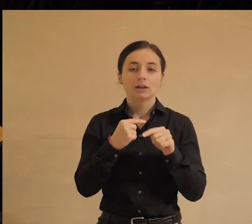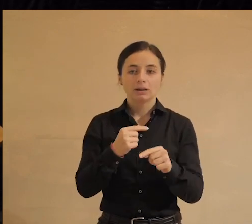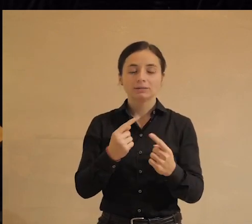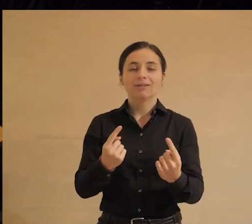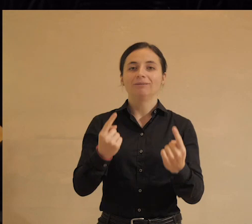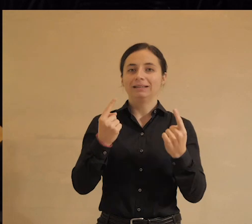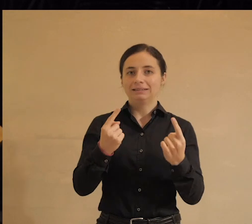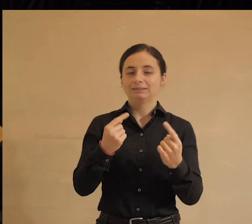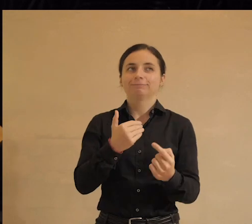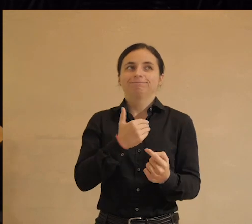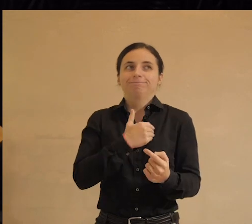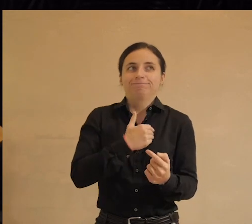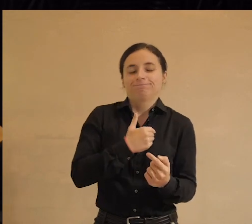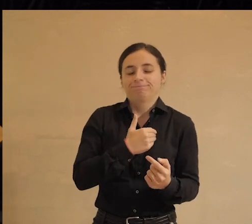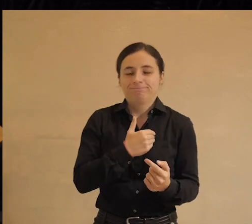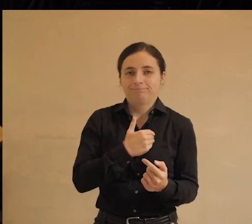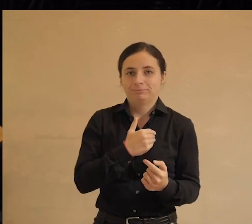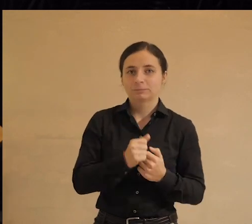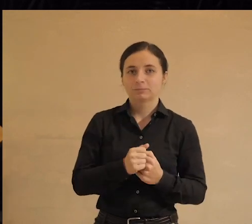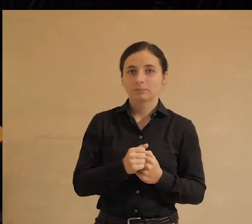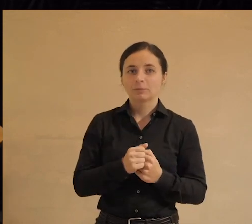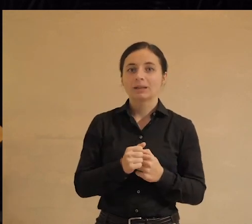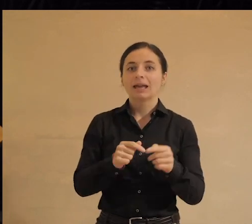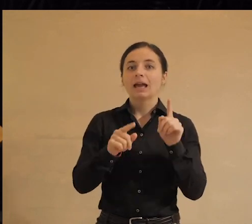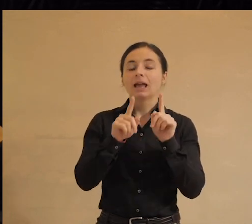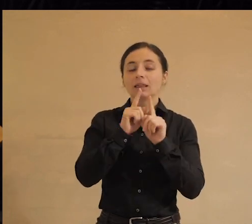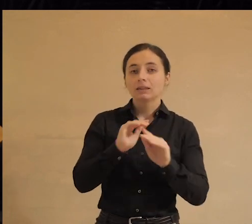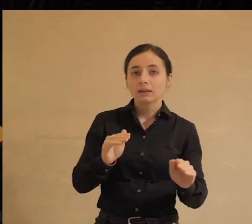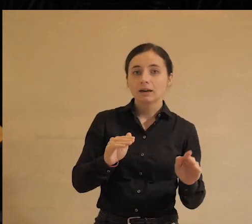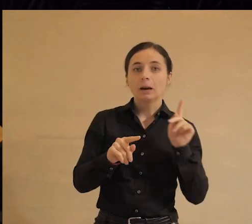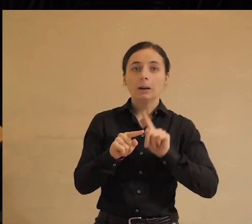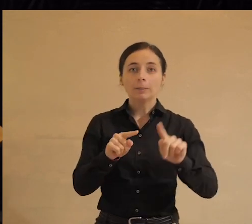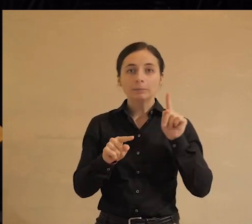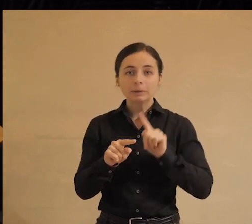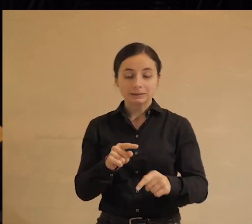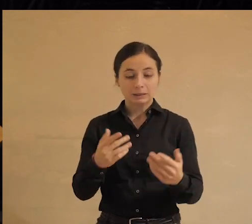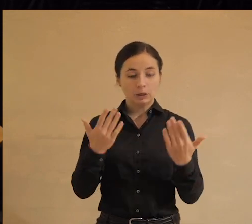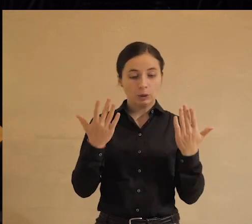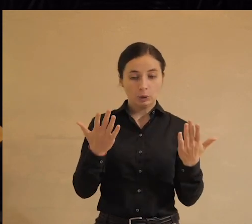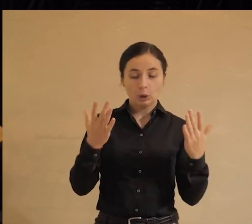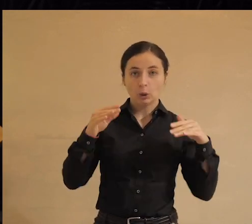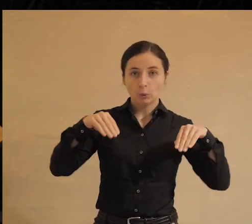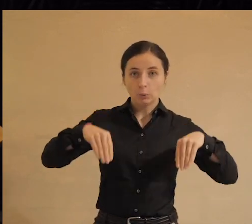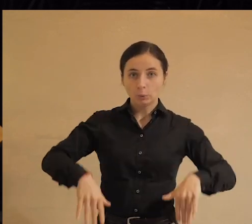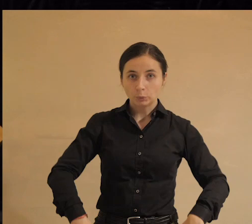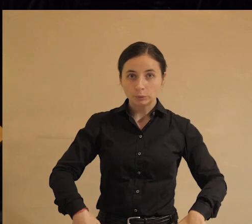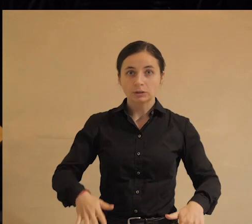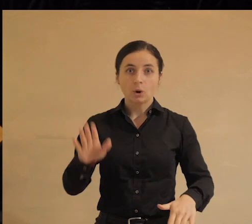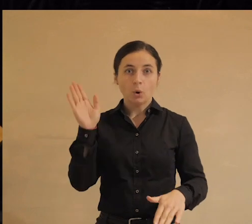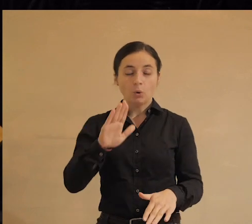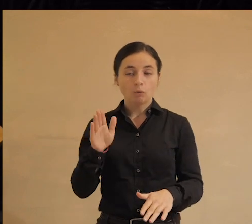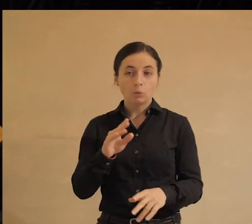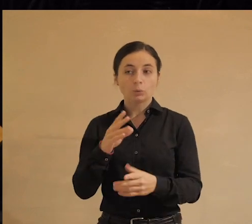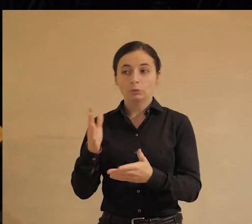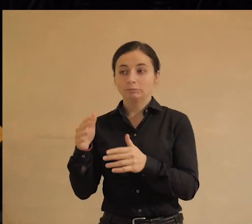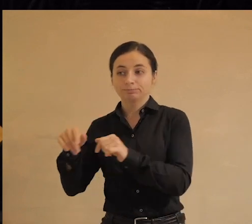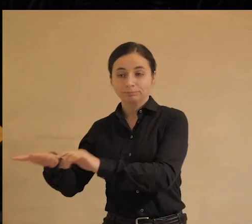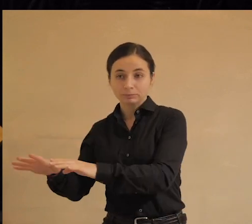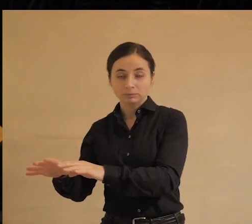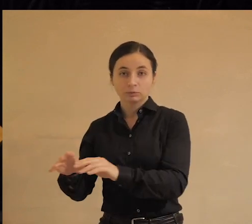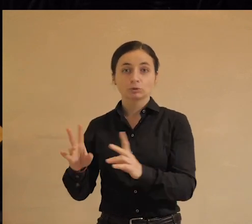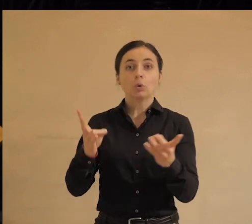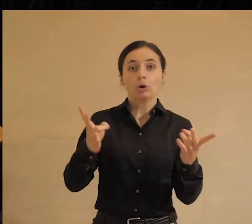великий соблазн. Тихо, быстро, незаметно, ручки-то вот они, концы в воду следов не найдешь, сколько надо, столько